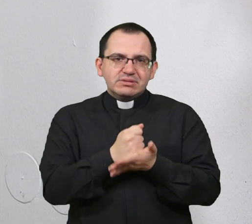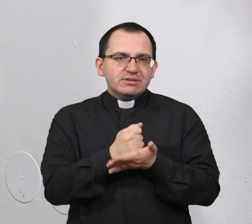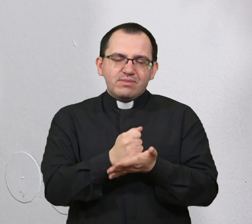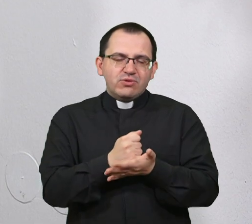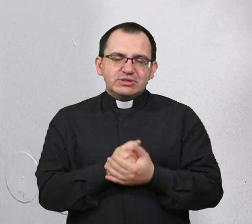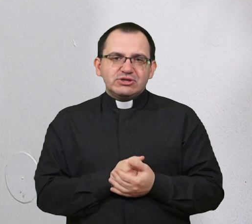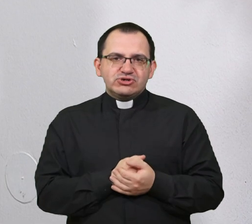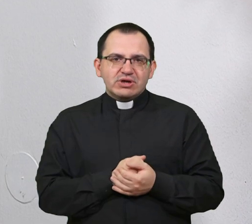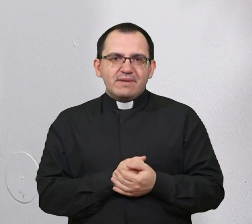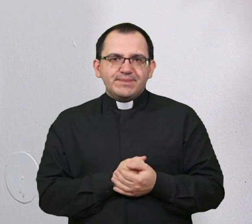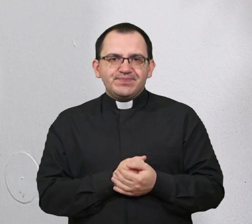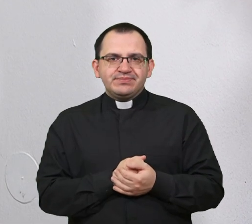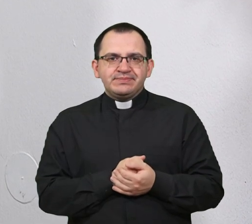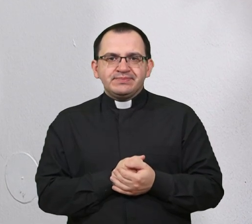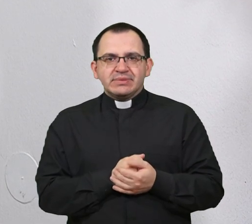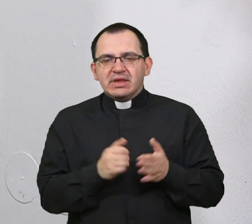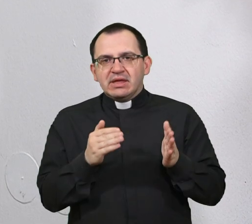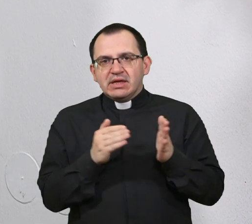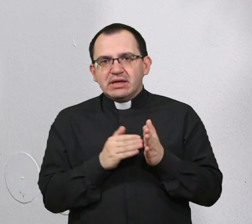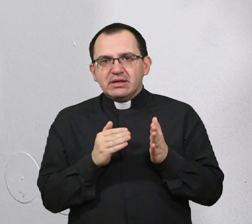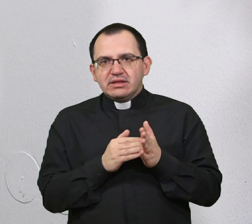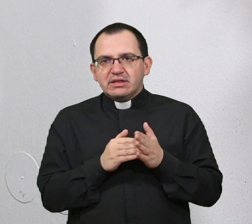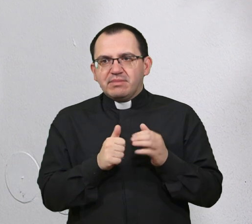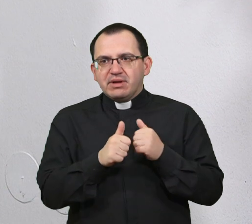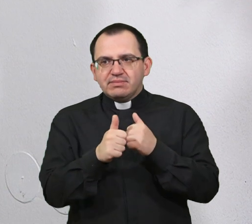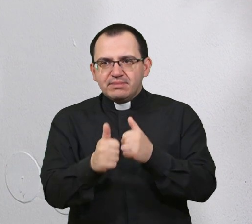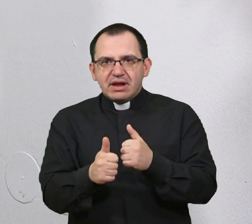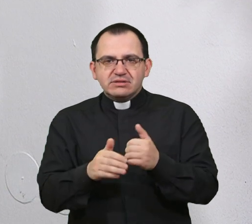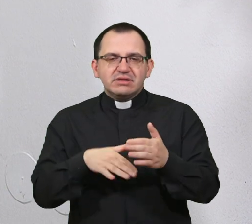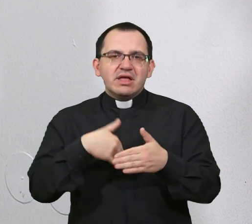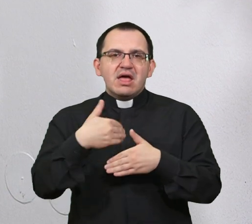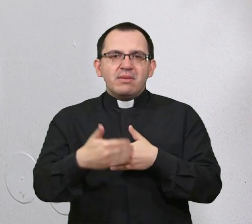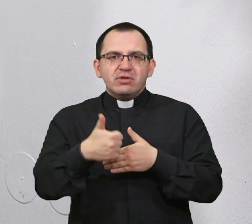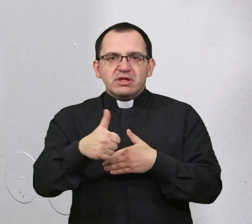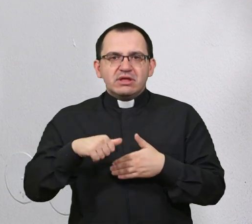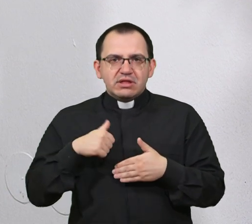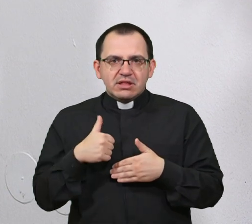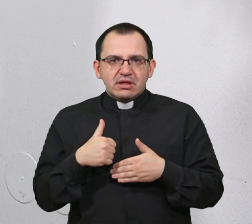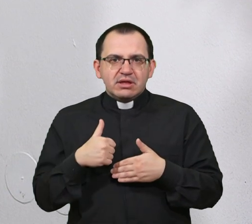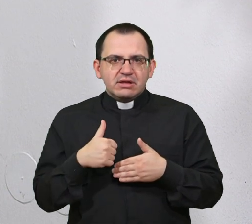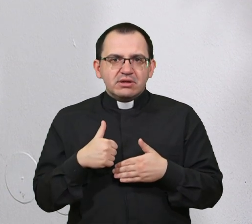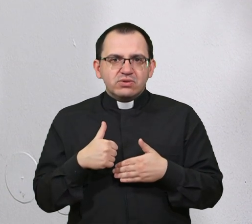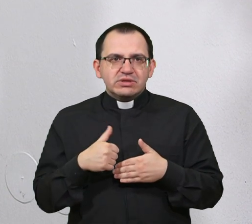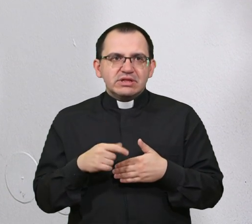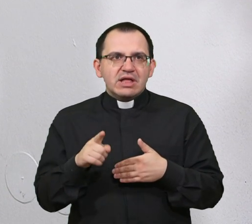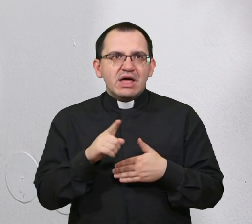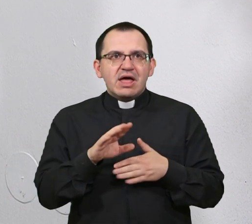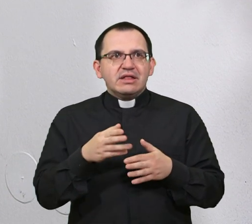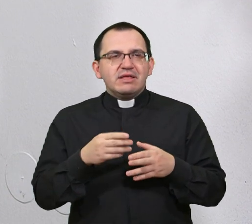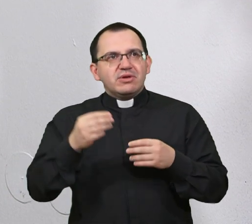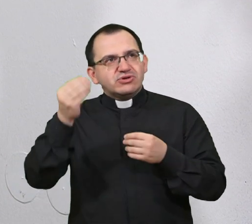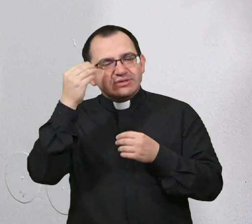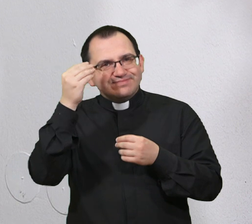je potrebno, posebno nakon godinu dana nisu stekli toliko